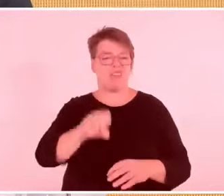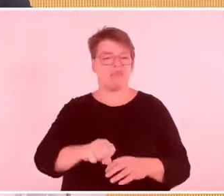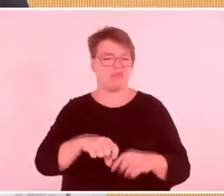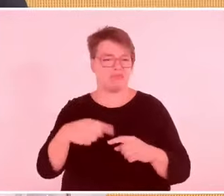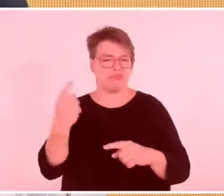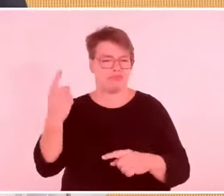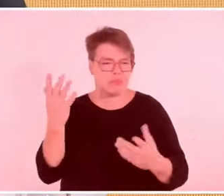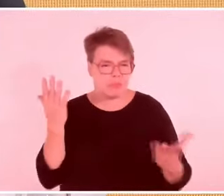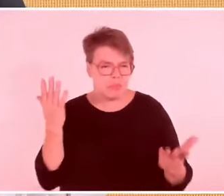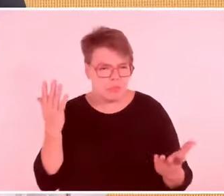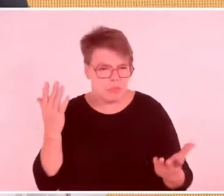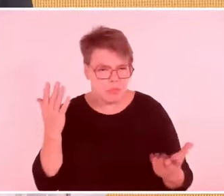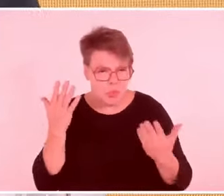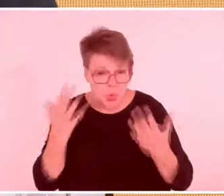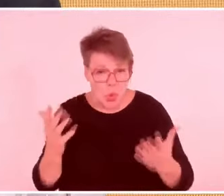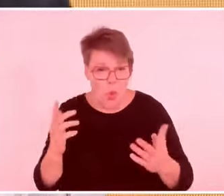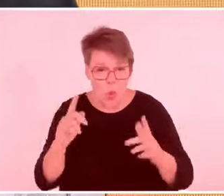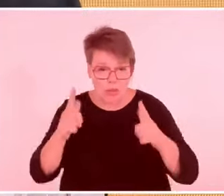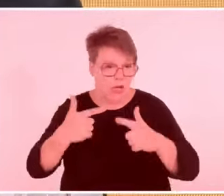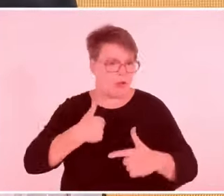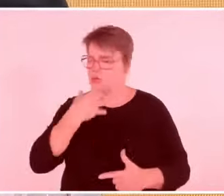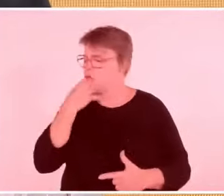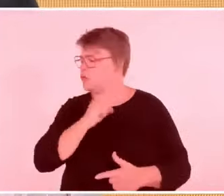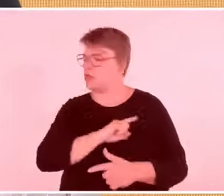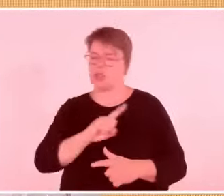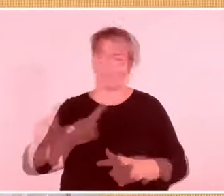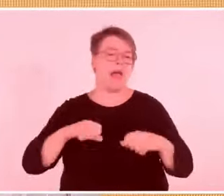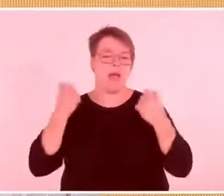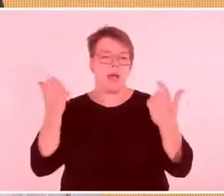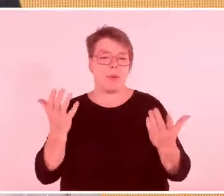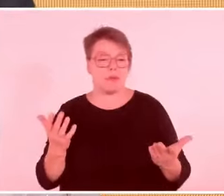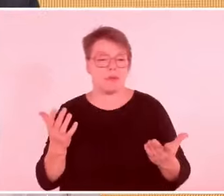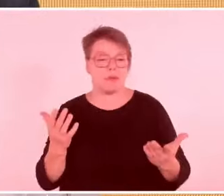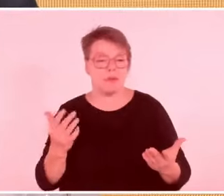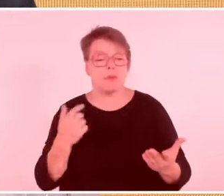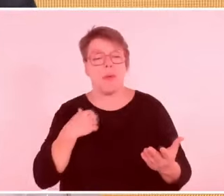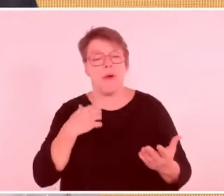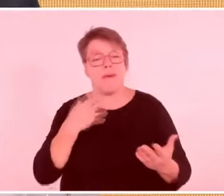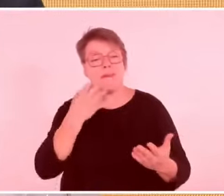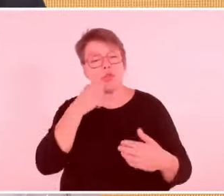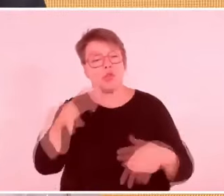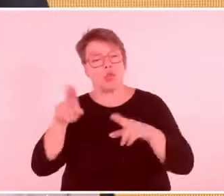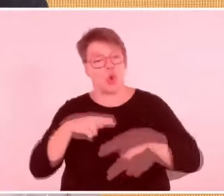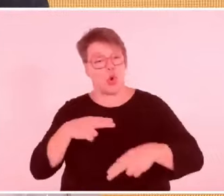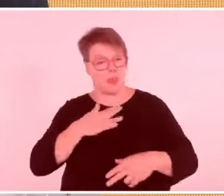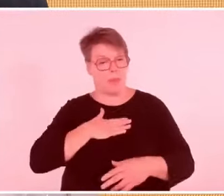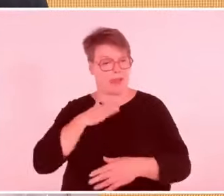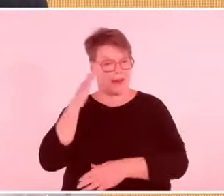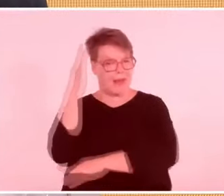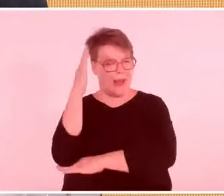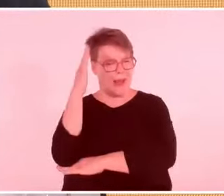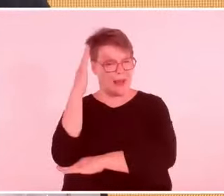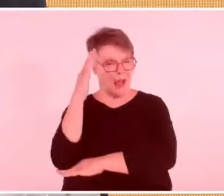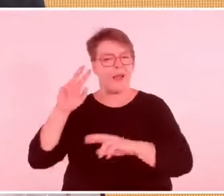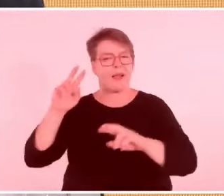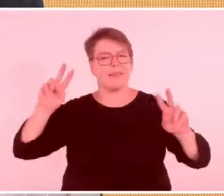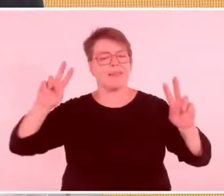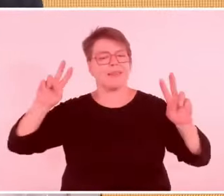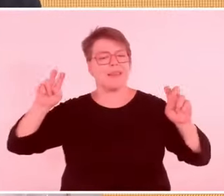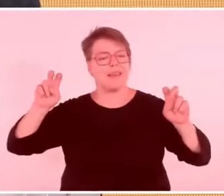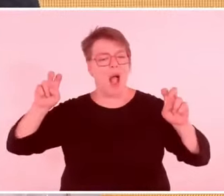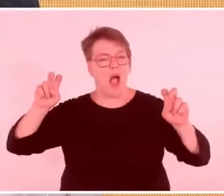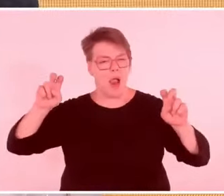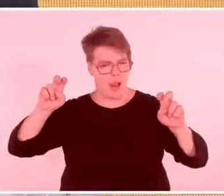Dialogs zum Antisemitismus und BDS in der Spiegel war Wer Antisemit ist,